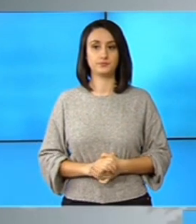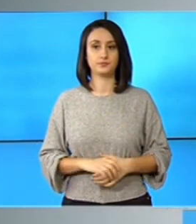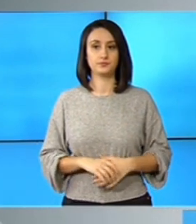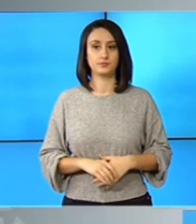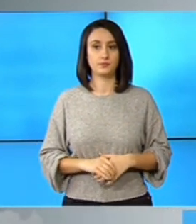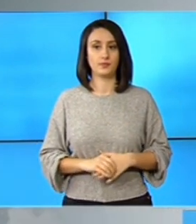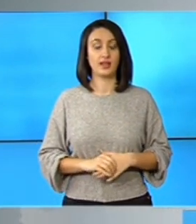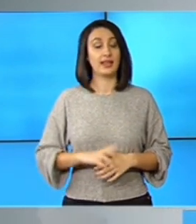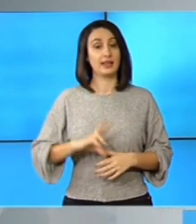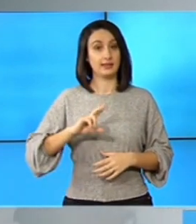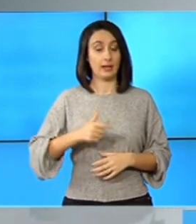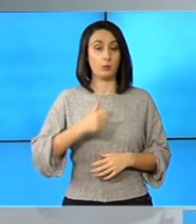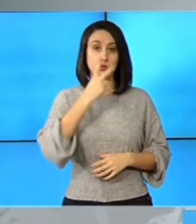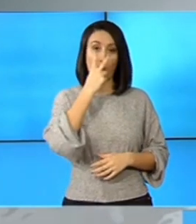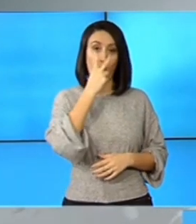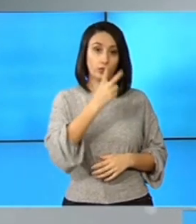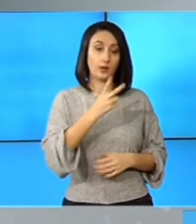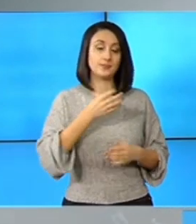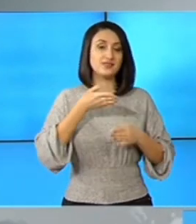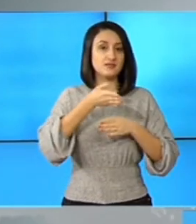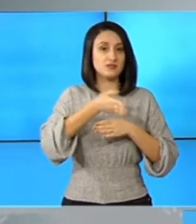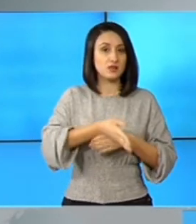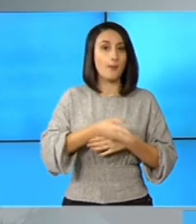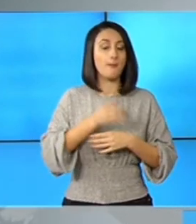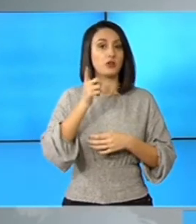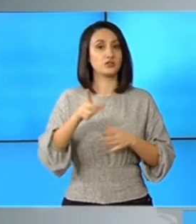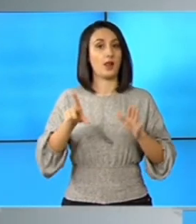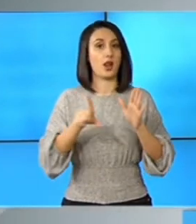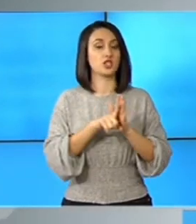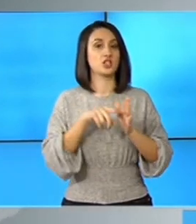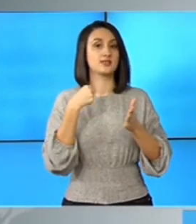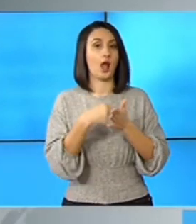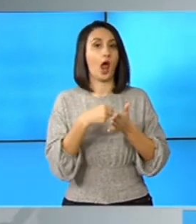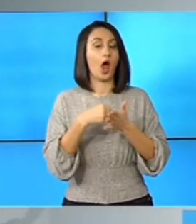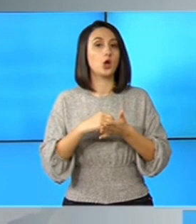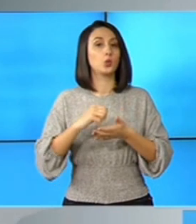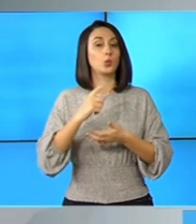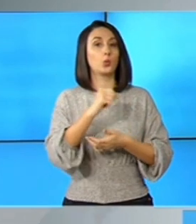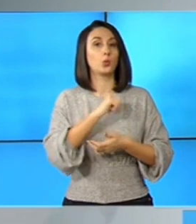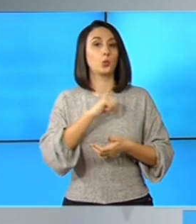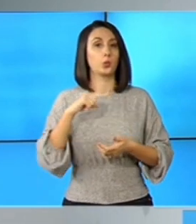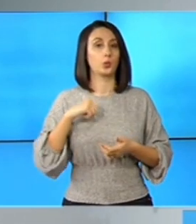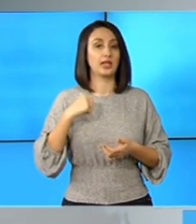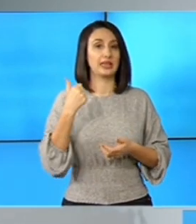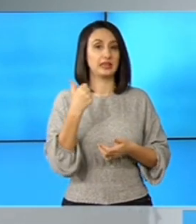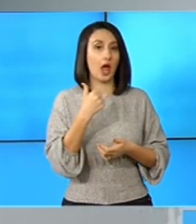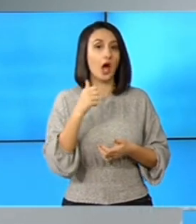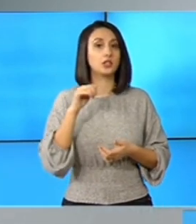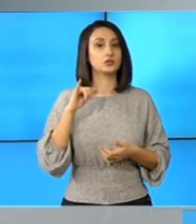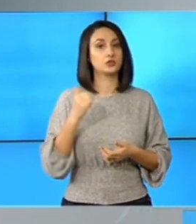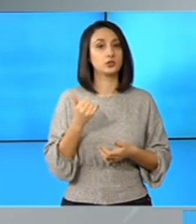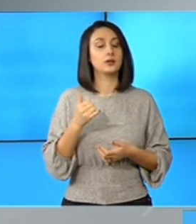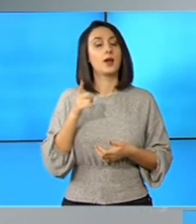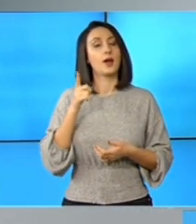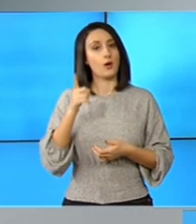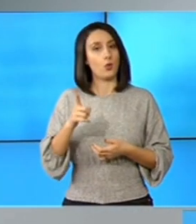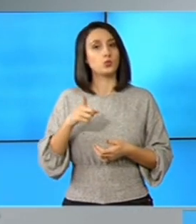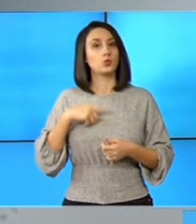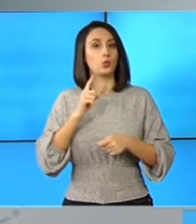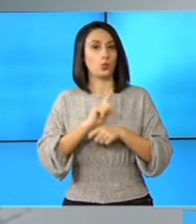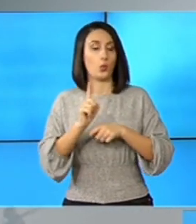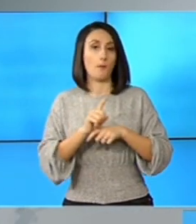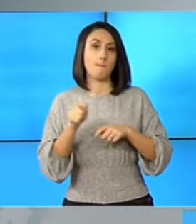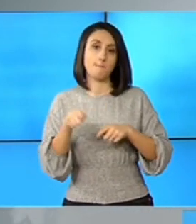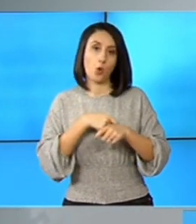Trebuie să ne uităm și să intrăm în interiorul acestei legea sa-i zăriu în tare. Și acolo, bineînțeles, vor fi mai multe lucruri care se vor